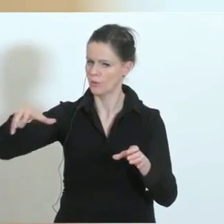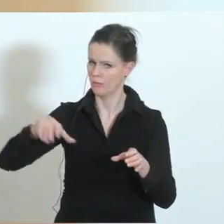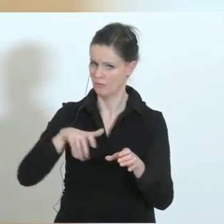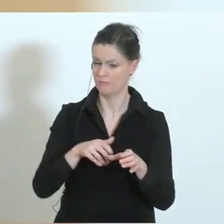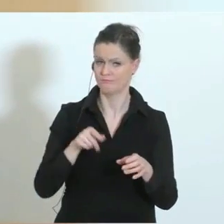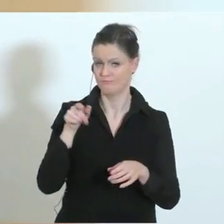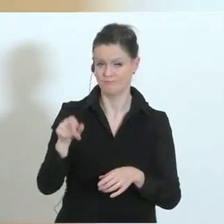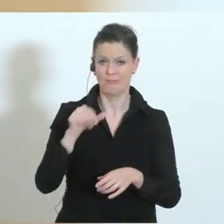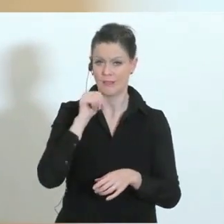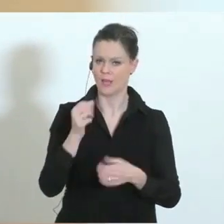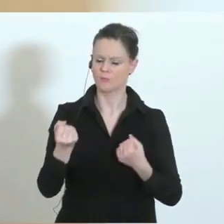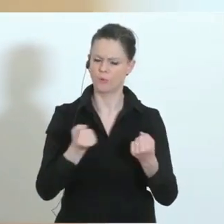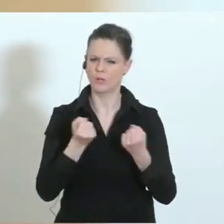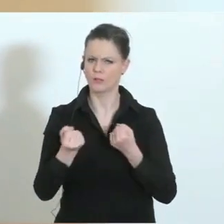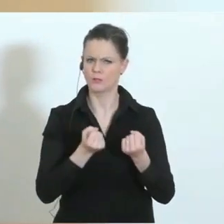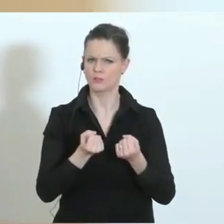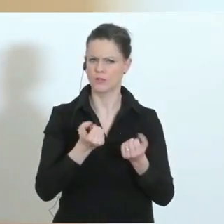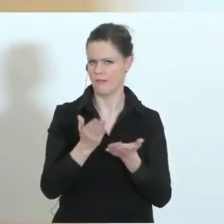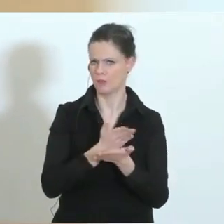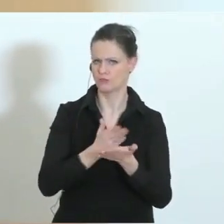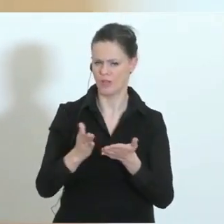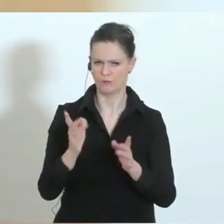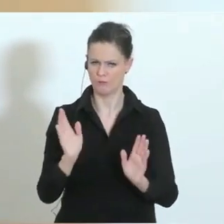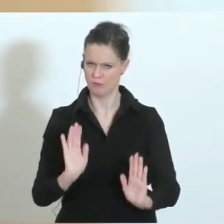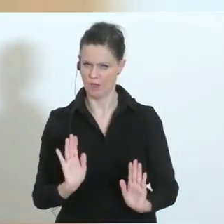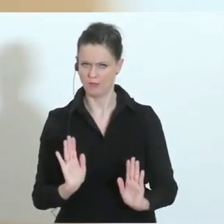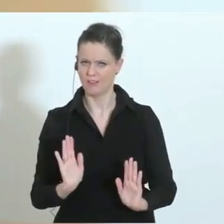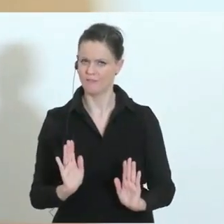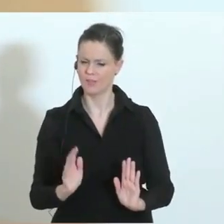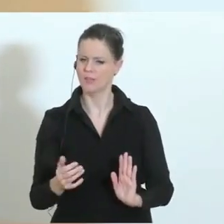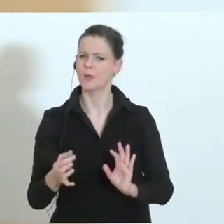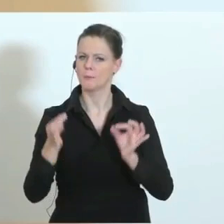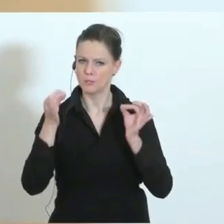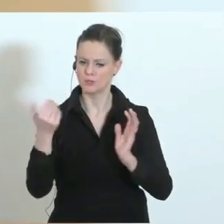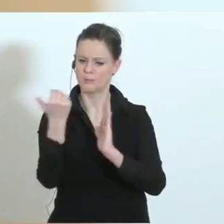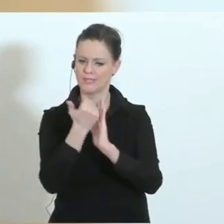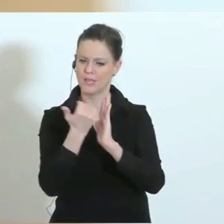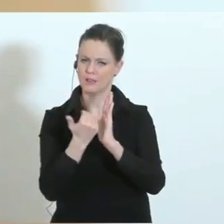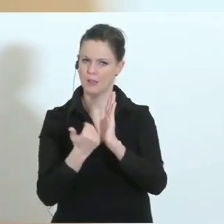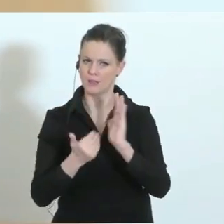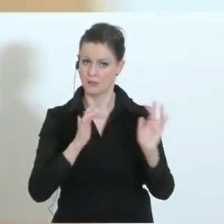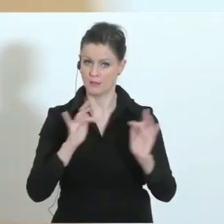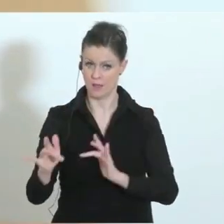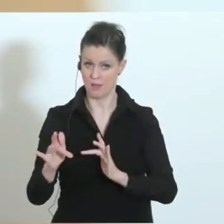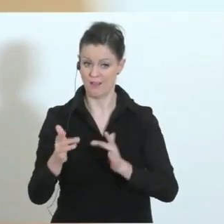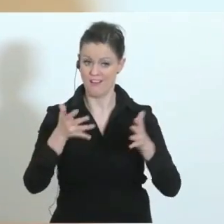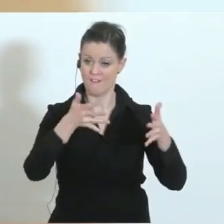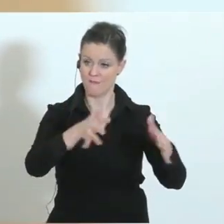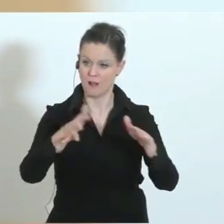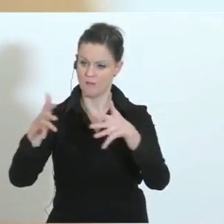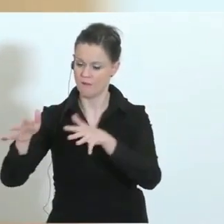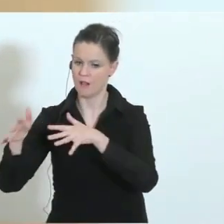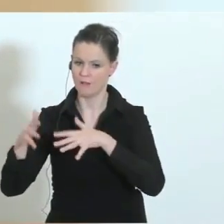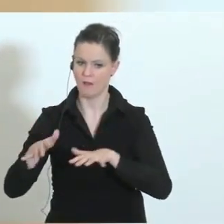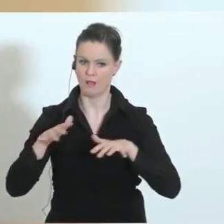politische Justamententscheidung, sondern da haben wir klare Kriterien. Dann, wenn sich Einzelfälle von Erkrankungen zu Clustern entwickeln,